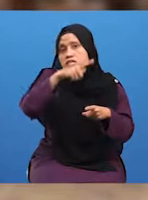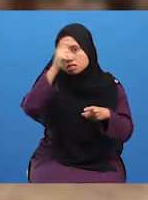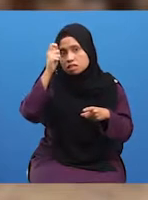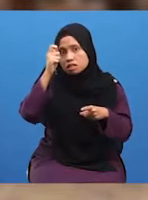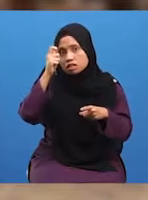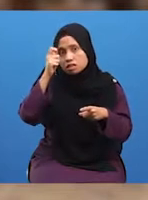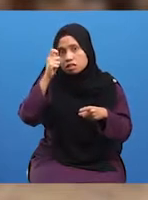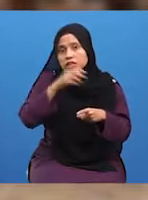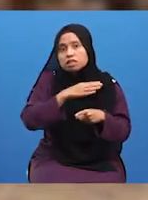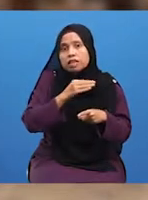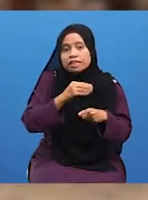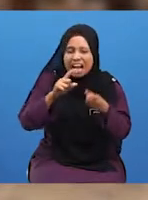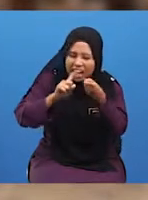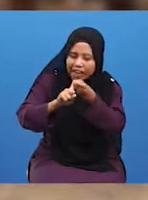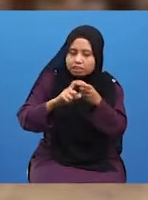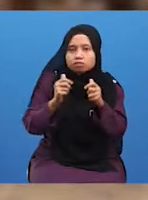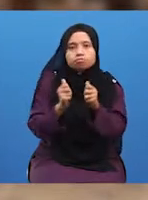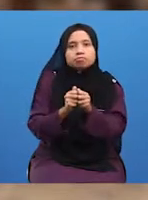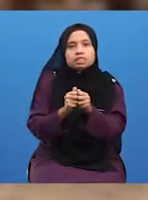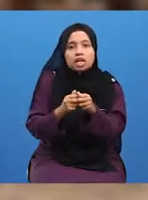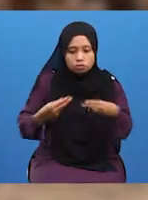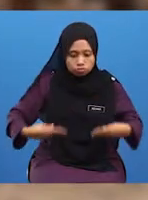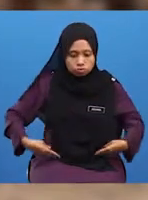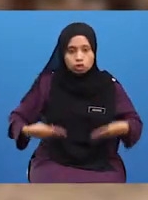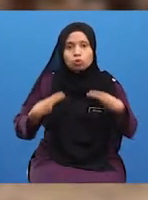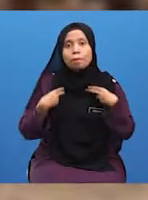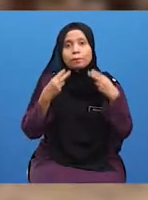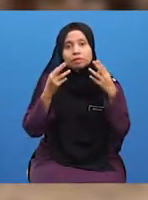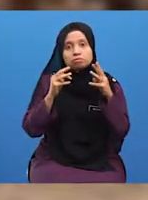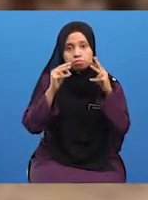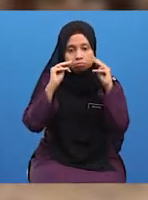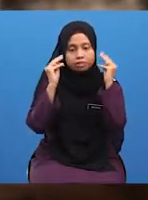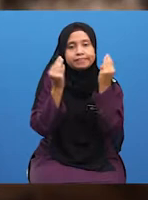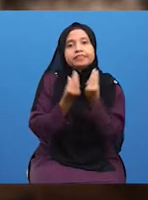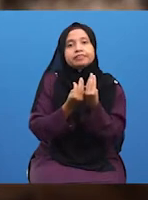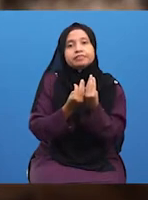persekitaran dan kaitannya dengan kehidupan masyarakat.